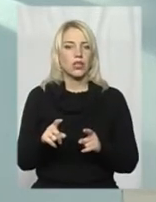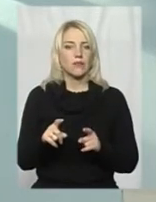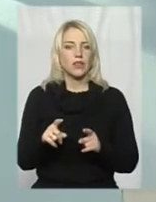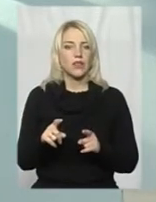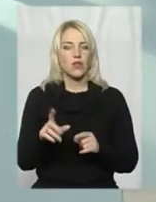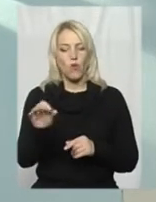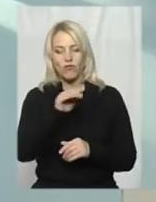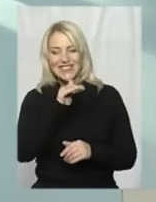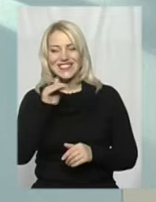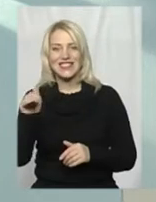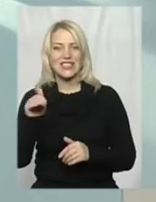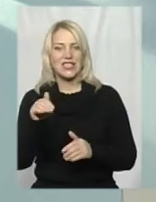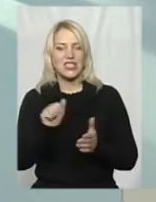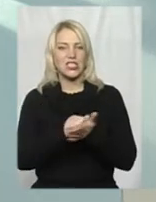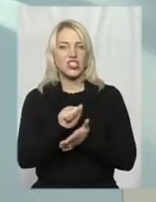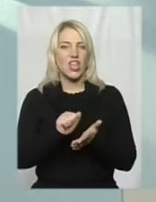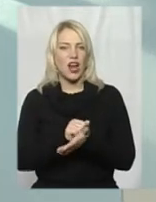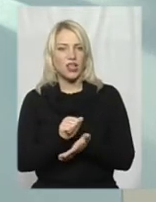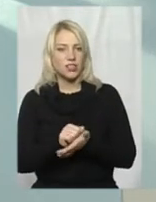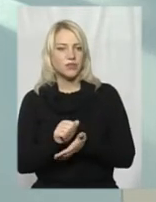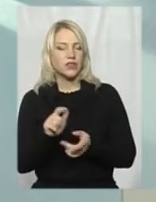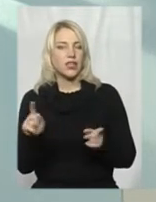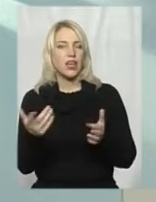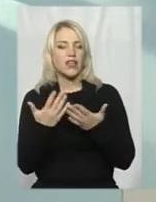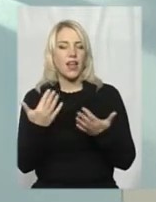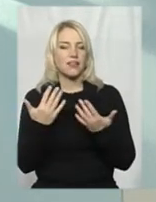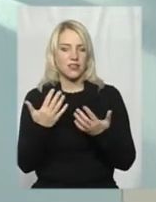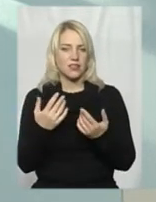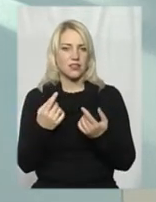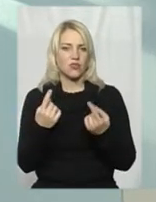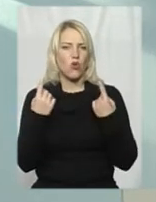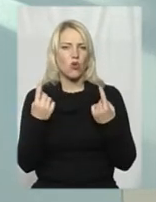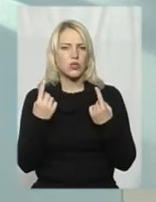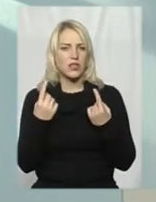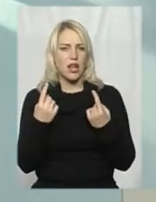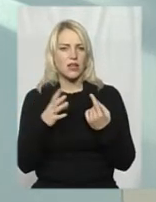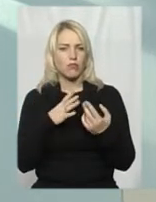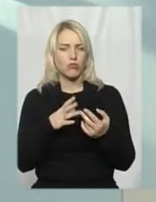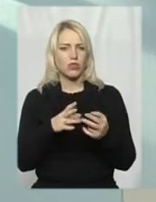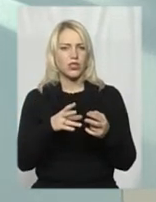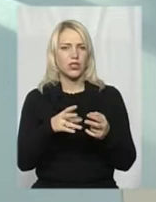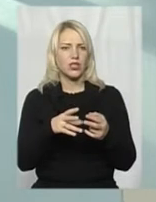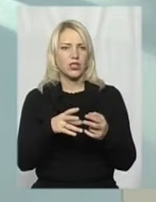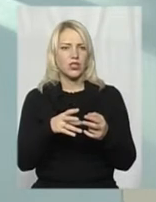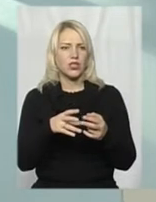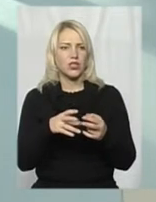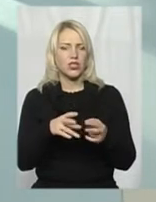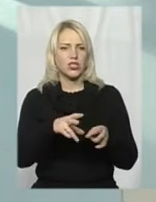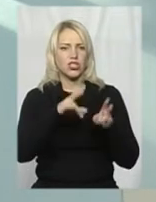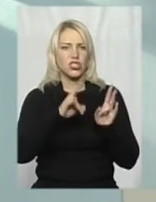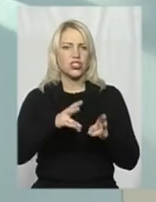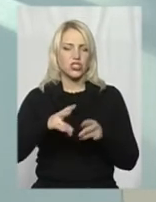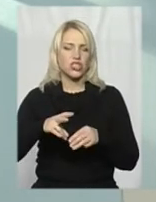джерел і в публікаціях, які колосальні жертви були при штурмі Тернополя,